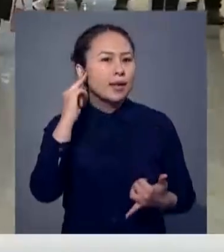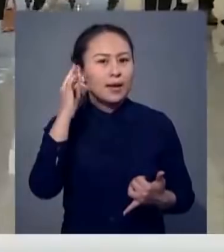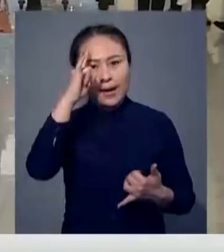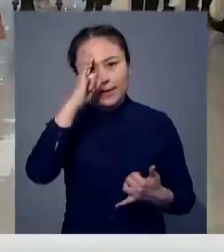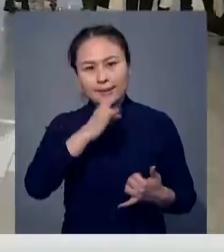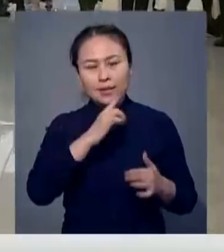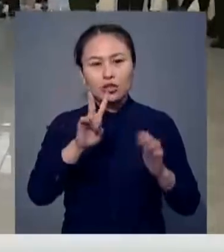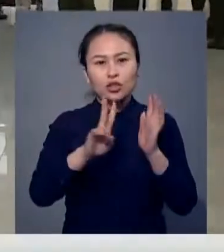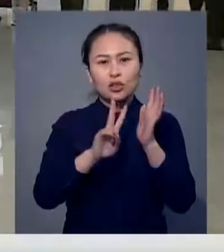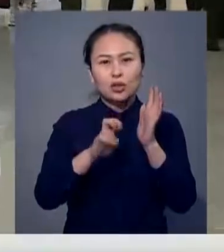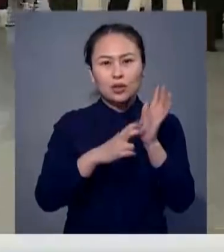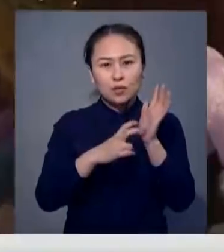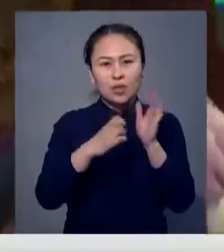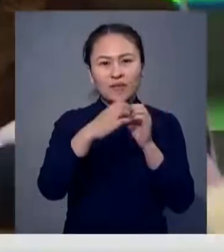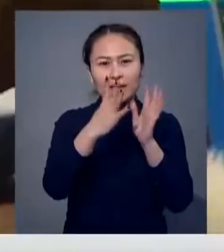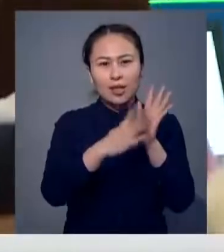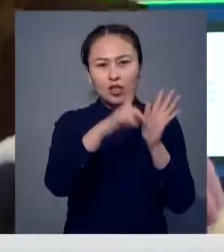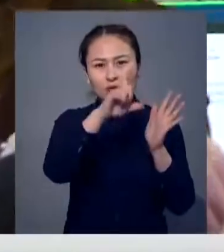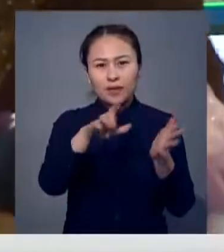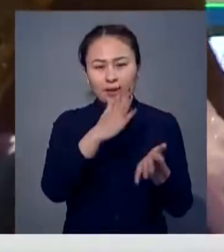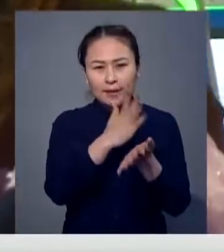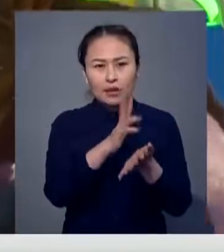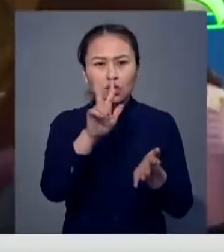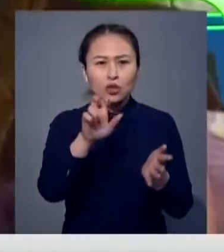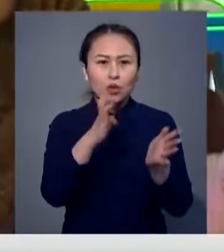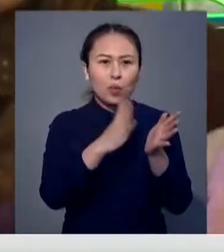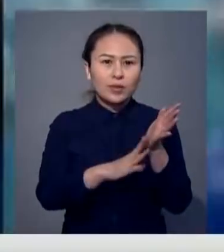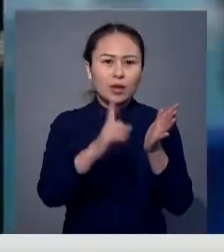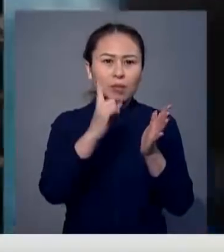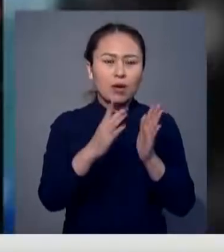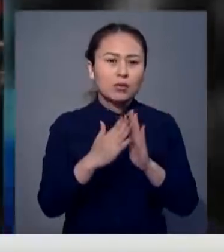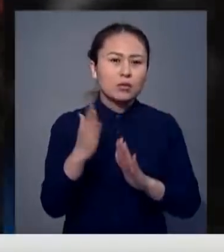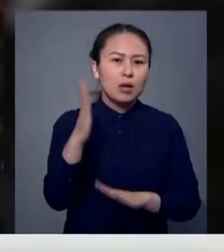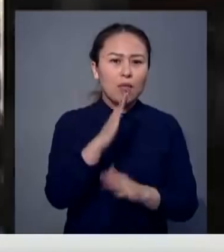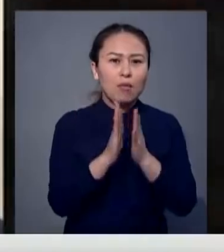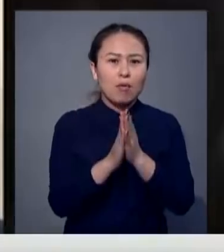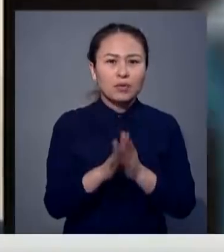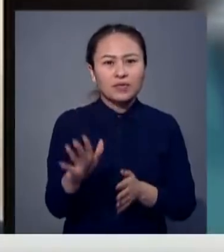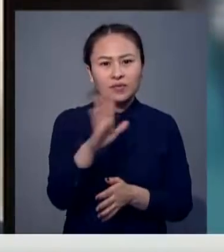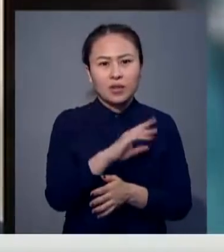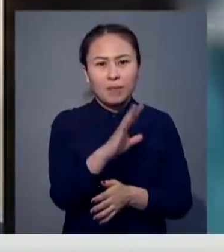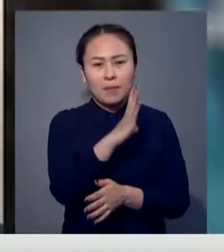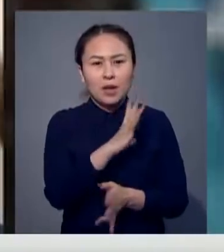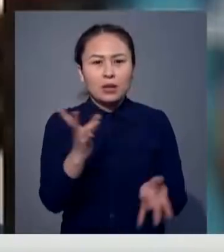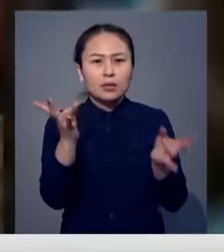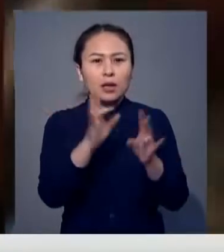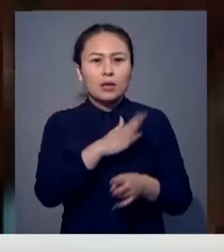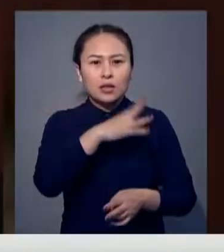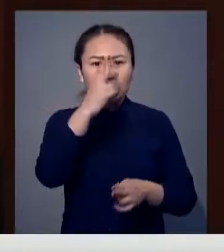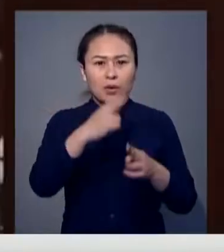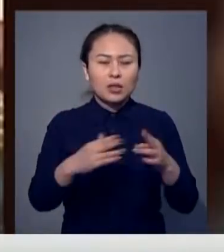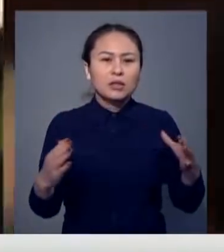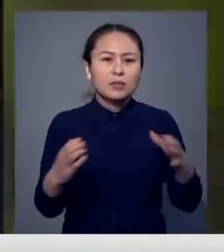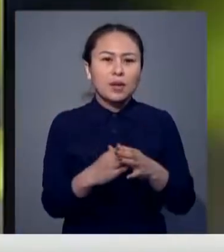Қазақстанның 719 азаматы бар, олардың 391-і елге оралуға көмектесуді сұраған. Қалған қандастарымыз